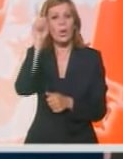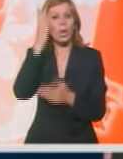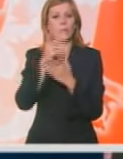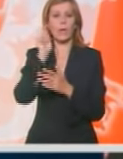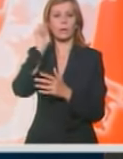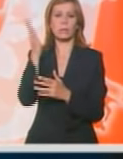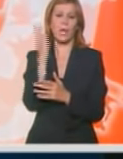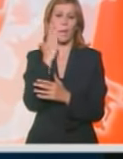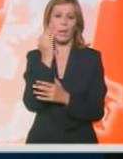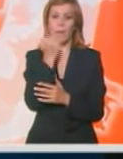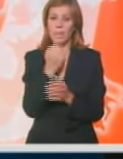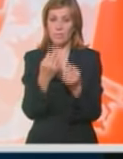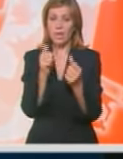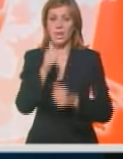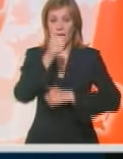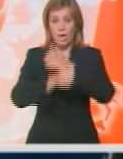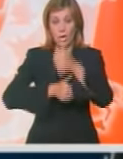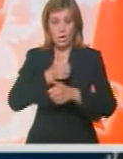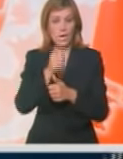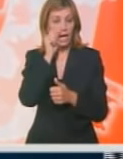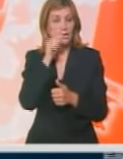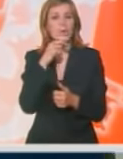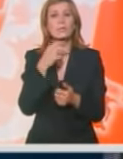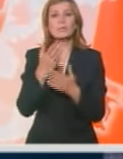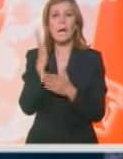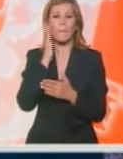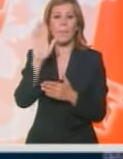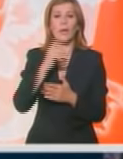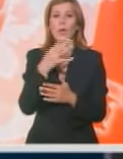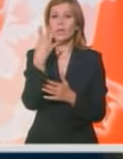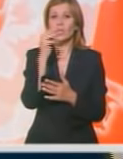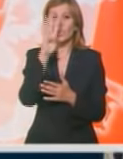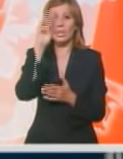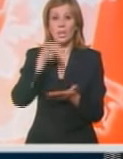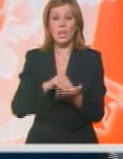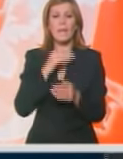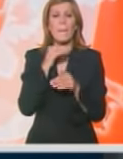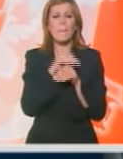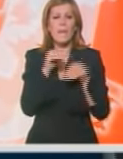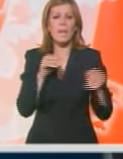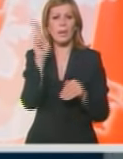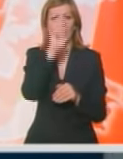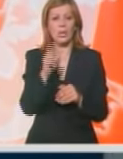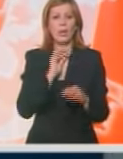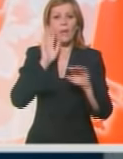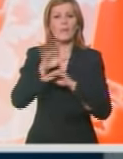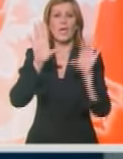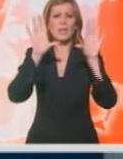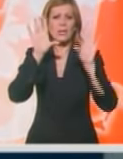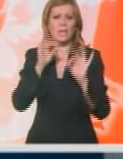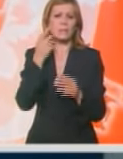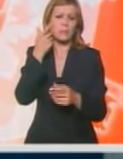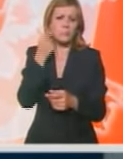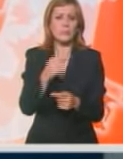u američku privredu. Sadašnji godišnji brutonacionalni dohodak Sjedinjenih država je oko 14.000 milijardi dolara, odnosno više nego desetostruko